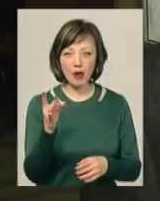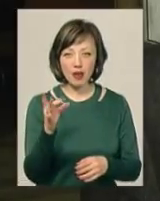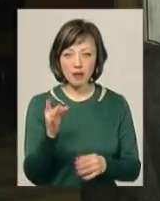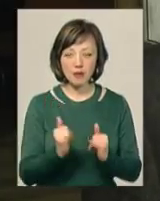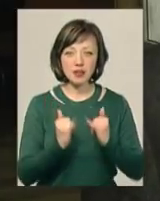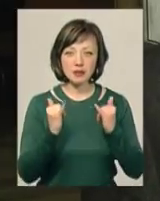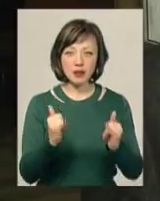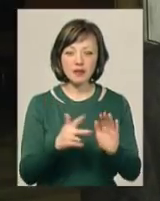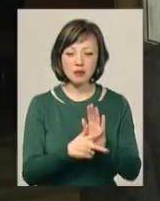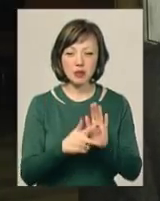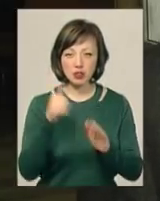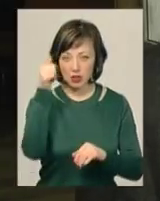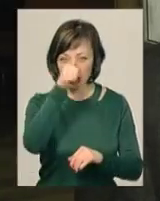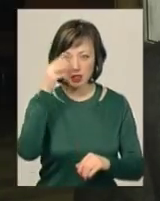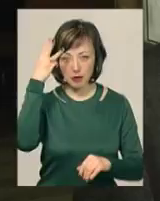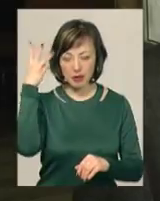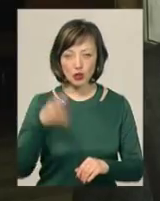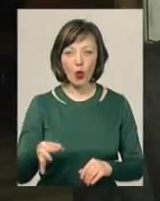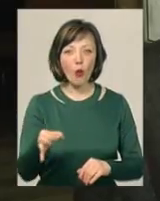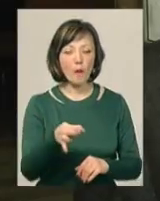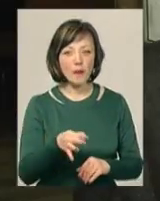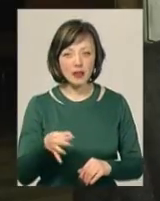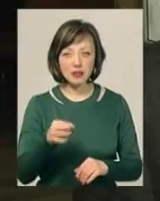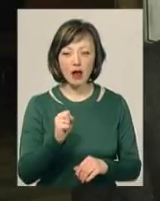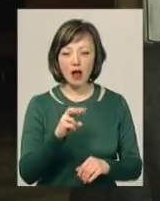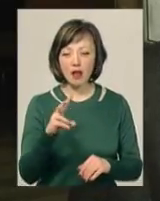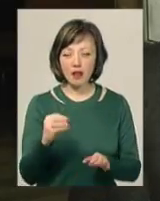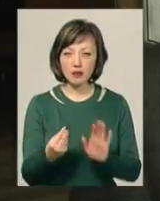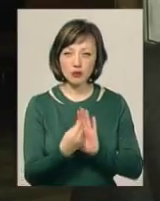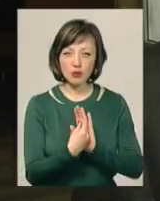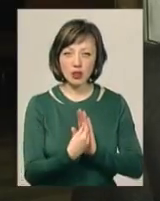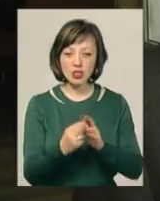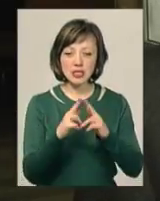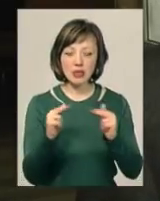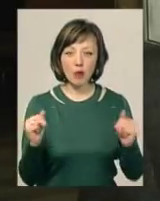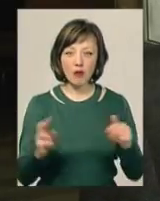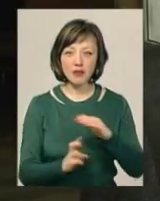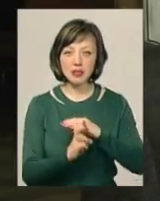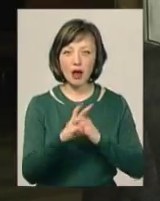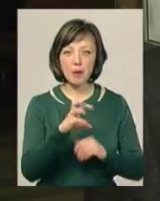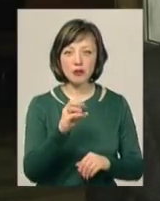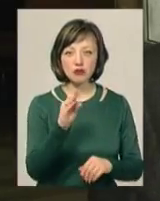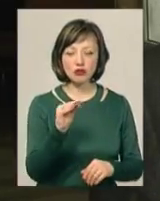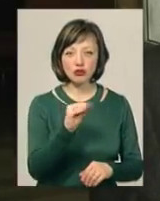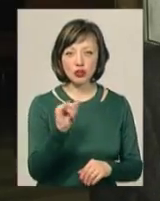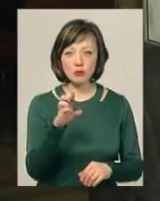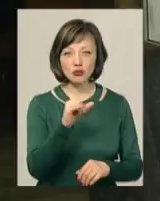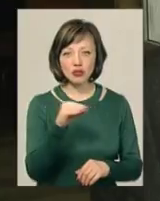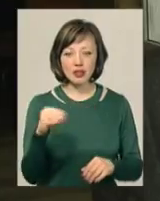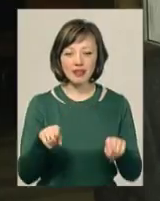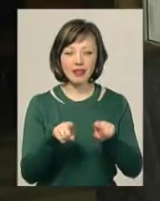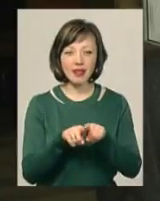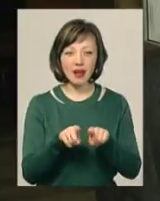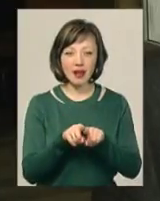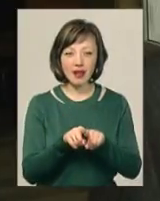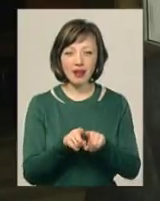яка присвячена 80-річчю Хмельницької області, але на якій зображена замкова церква Меджибіської фортеці. Ось така тяглість